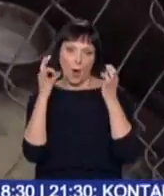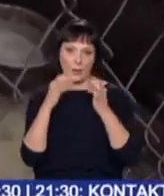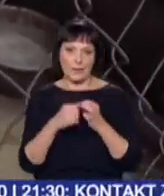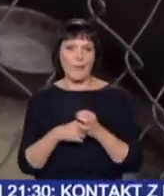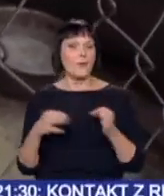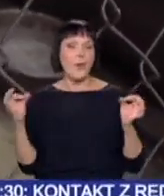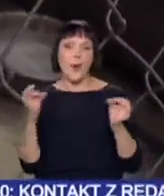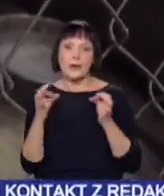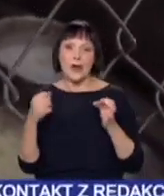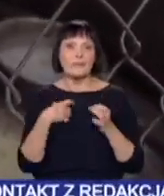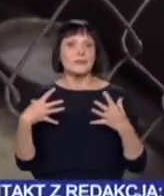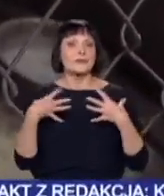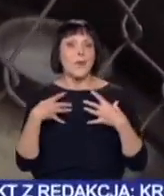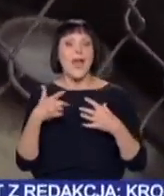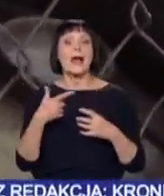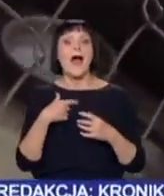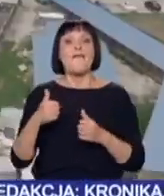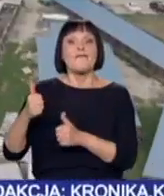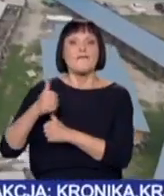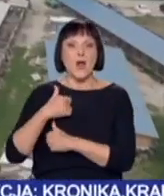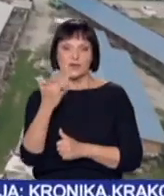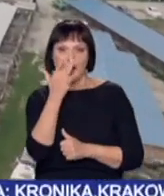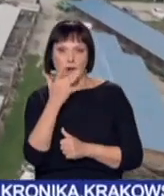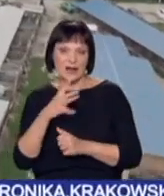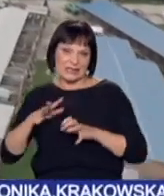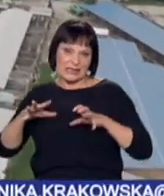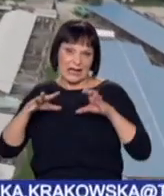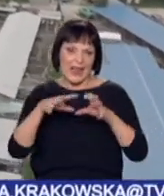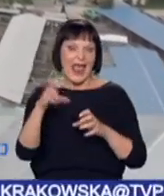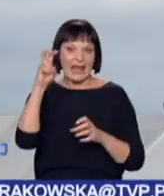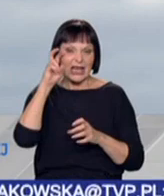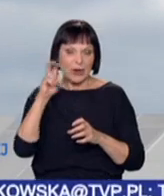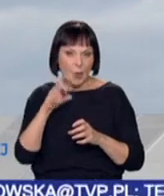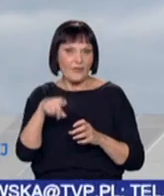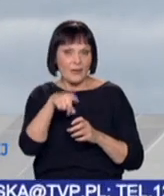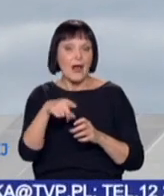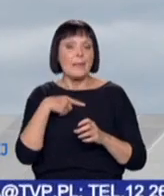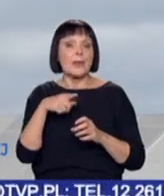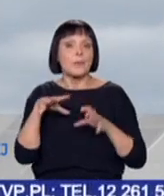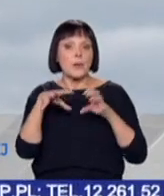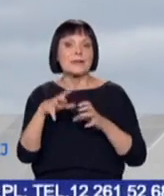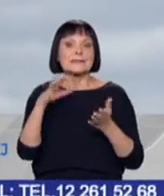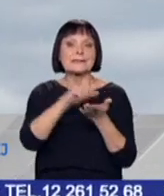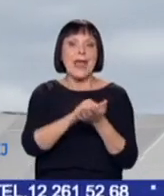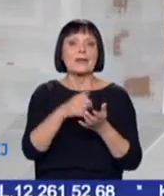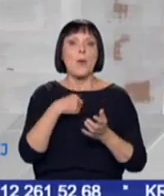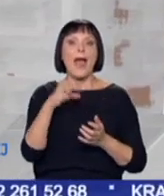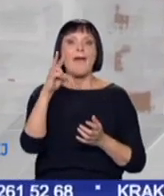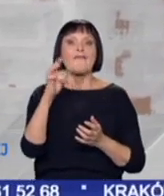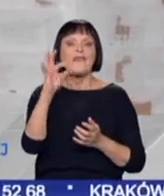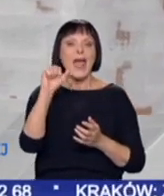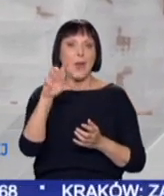Najstraszniejsze chwile przeżyła wtedy, gdy rosyjskie wojska, idąc na Kijów, jeszcze zanim weszły do Buczy i Irpienia, zajęły Fedorivkę.